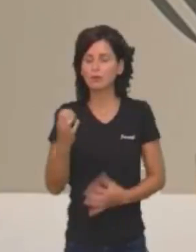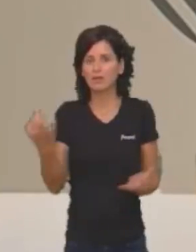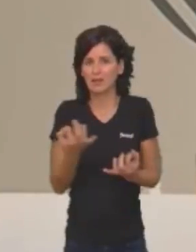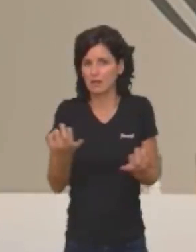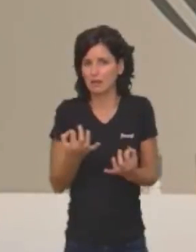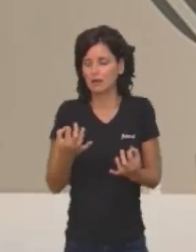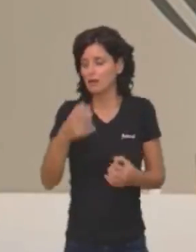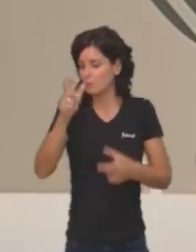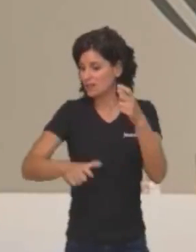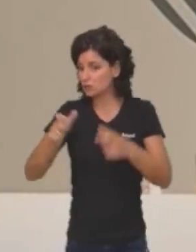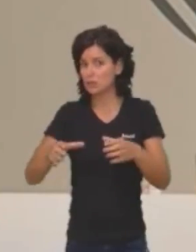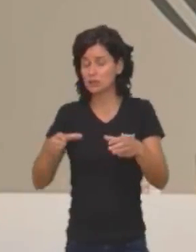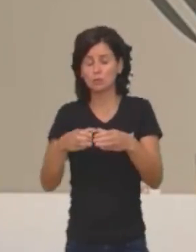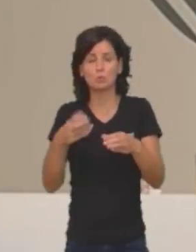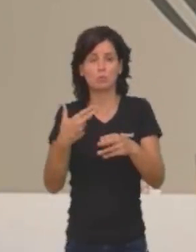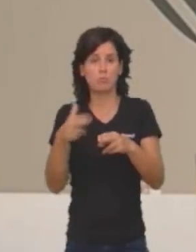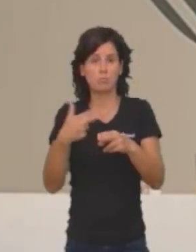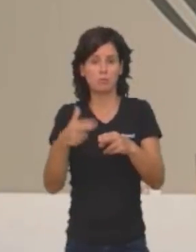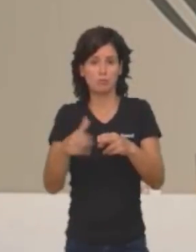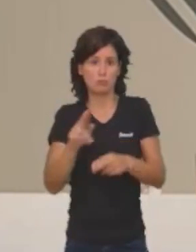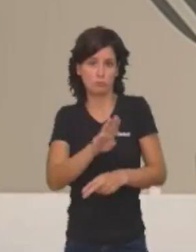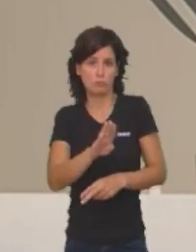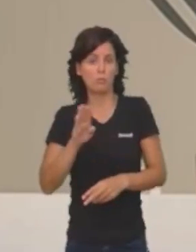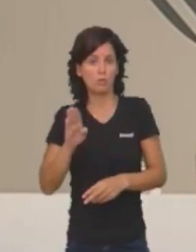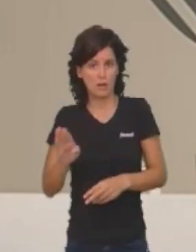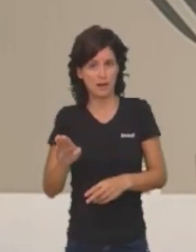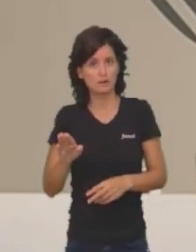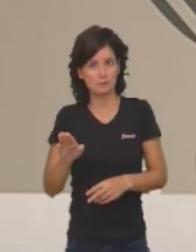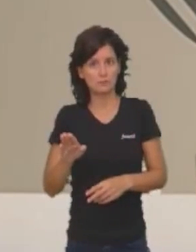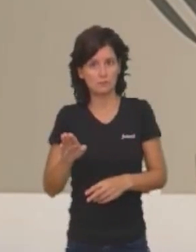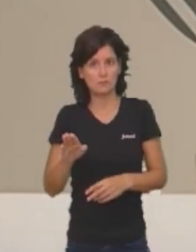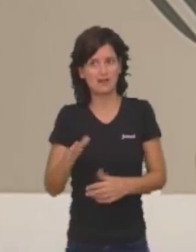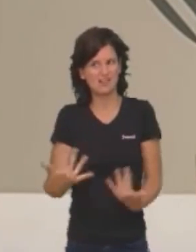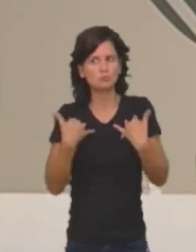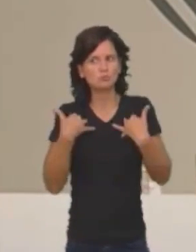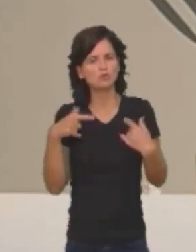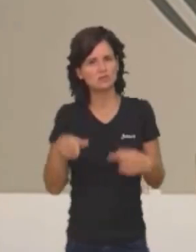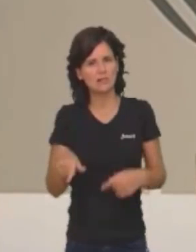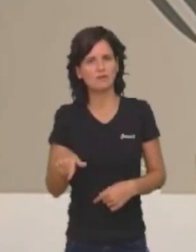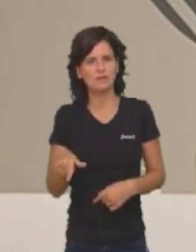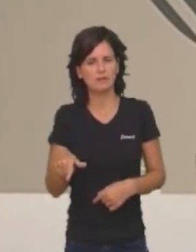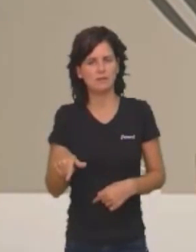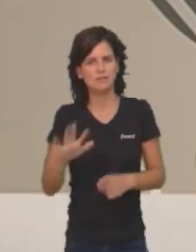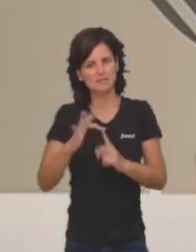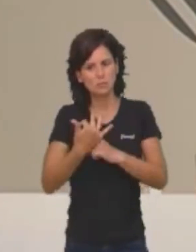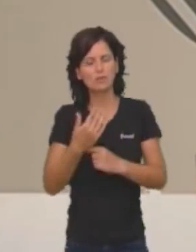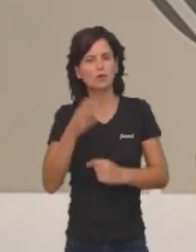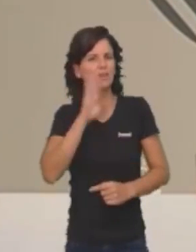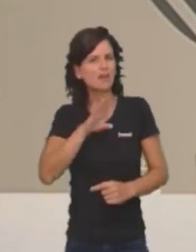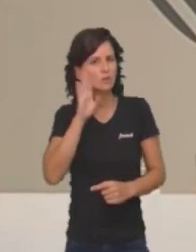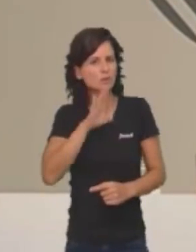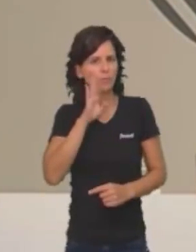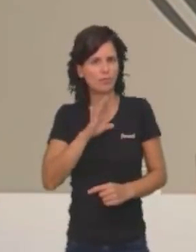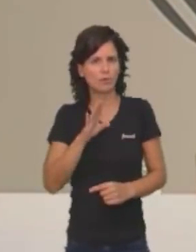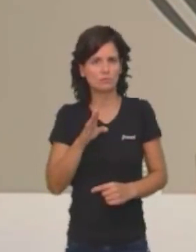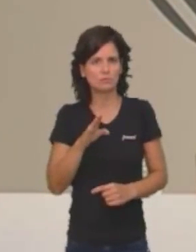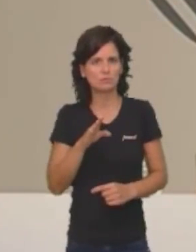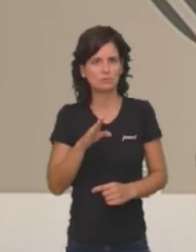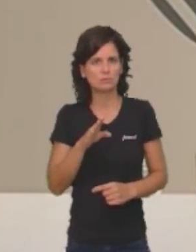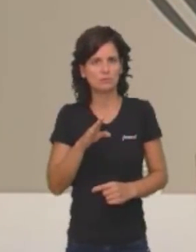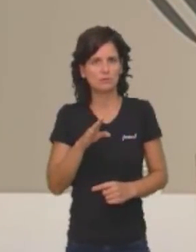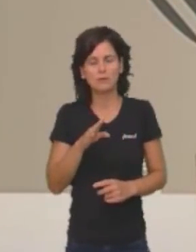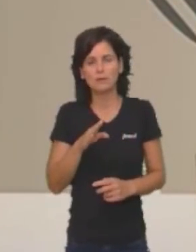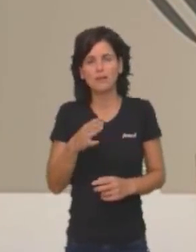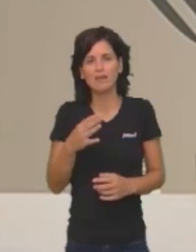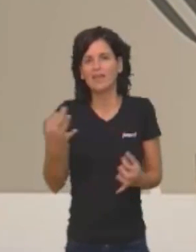El Partit Popular, en aquest cas, que és l'estructura que està darrere d'aquests casos de corrupció, el que fa és